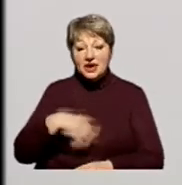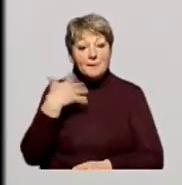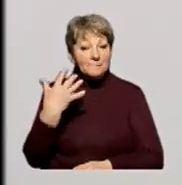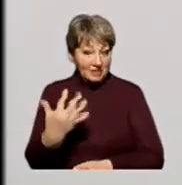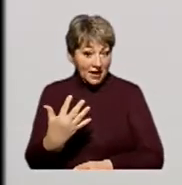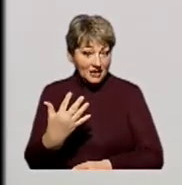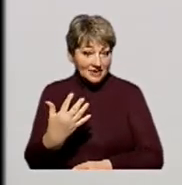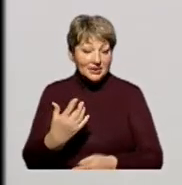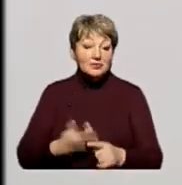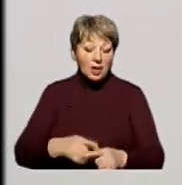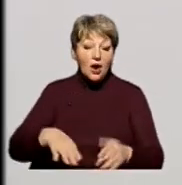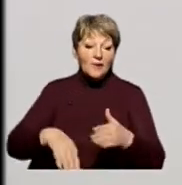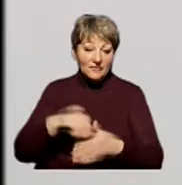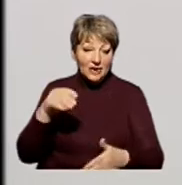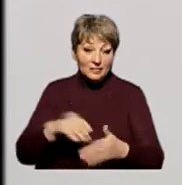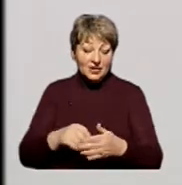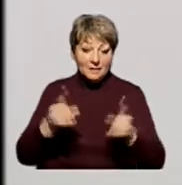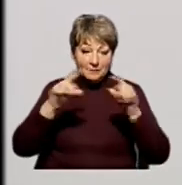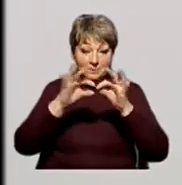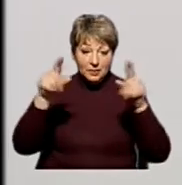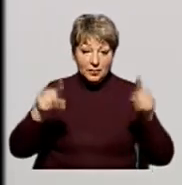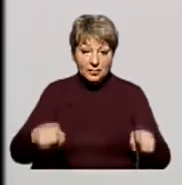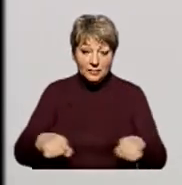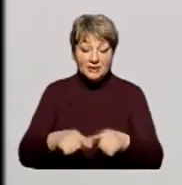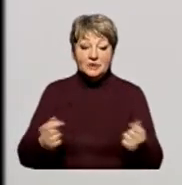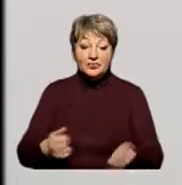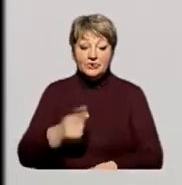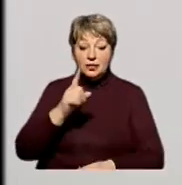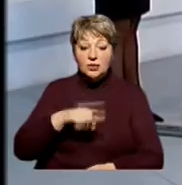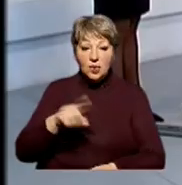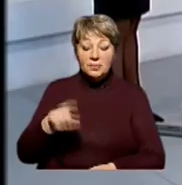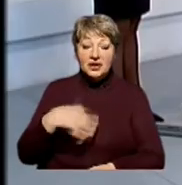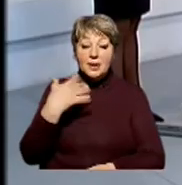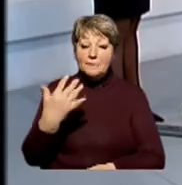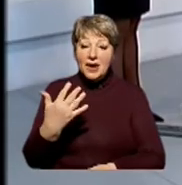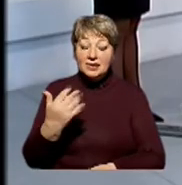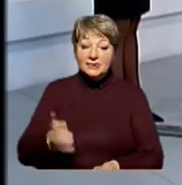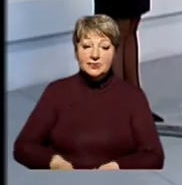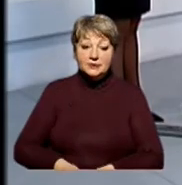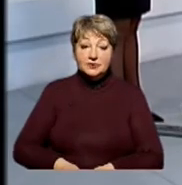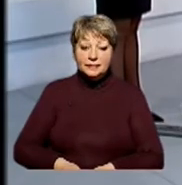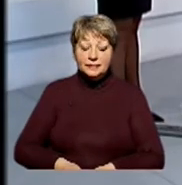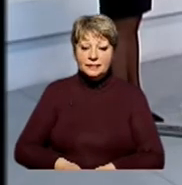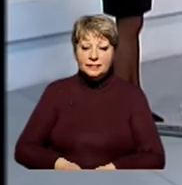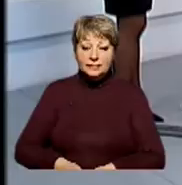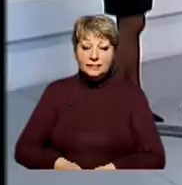бюллетені, тому номер 5 на вашому екрані. Номер 5, прошу вивезти на екран питання.